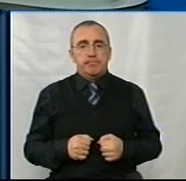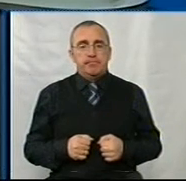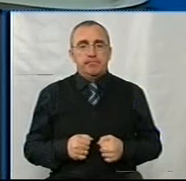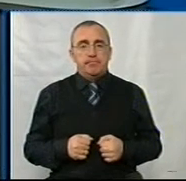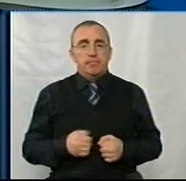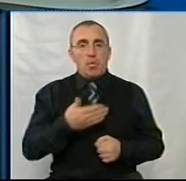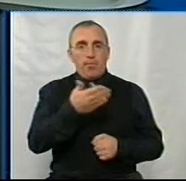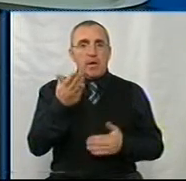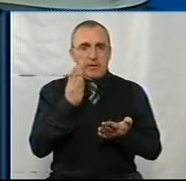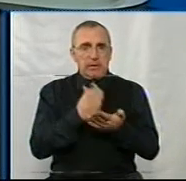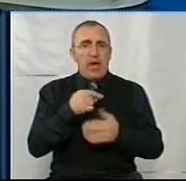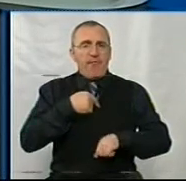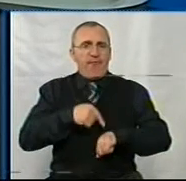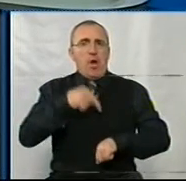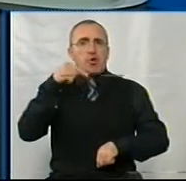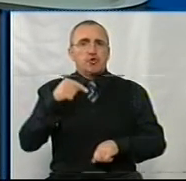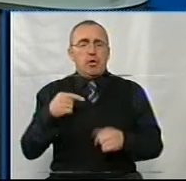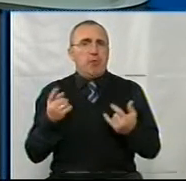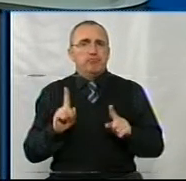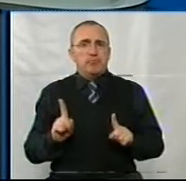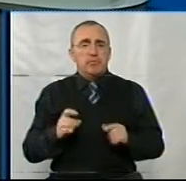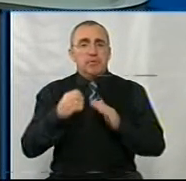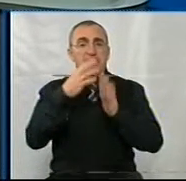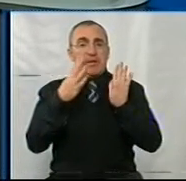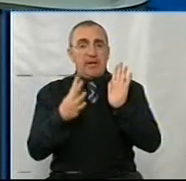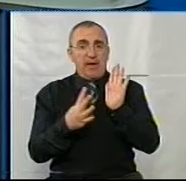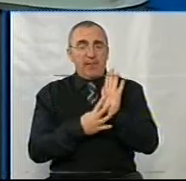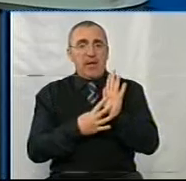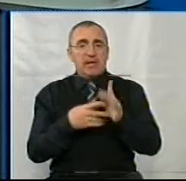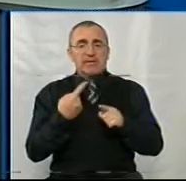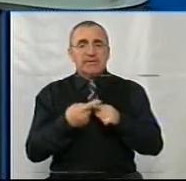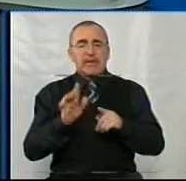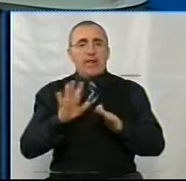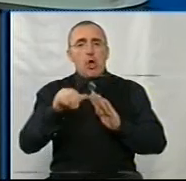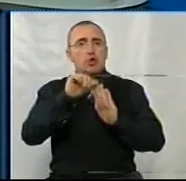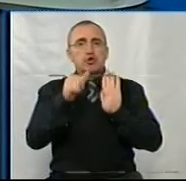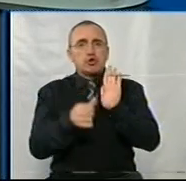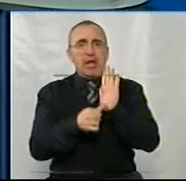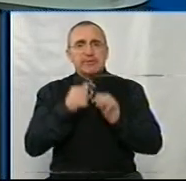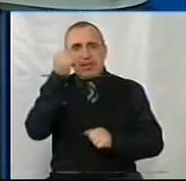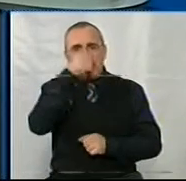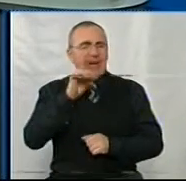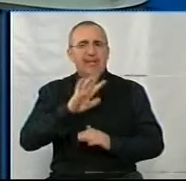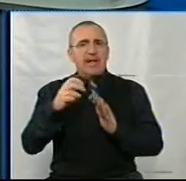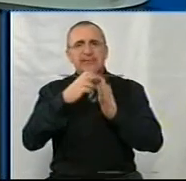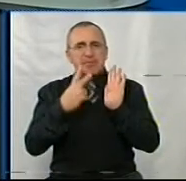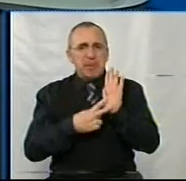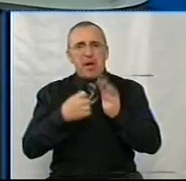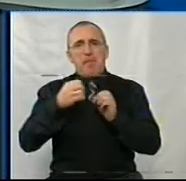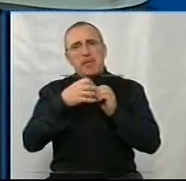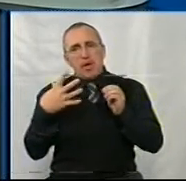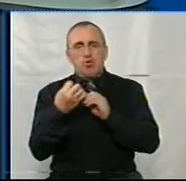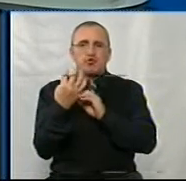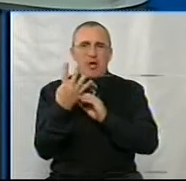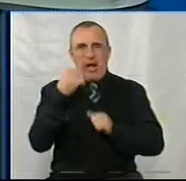У вас є враження, що 19-й – це не 16-й рік, не 17-й, тим більше не 15-й, 14